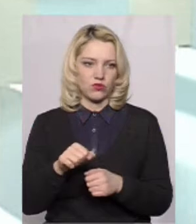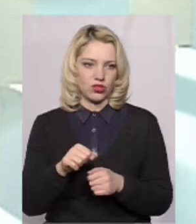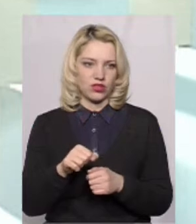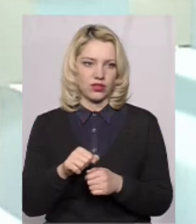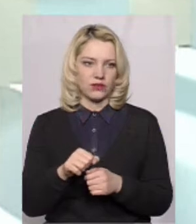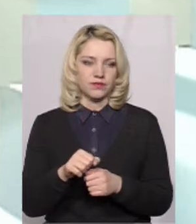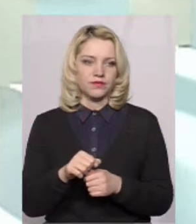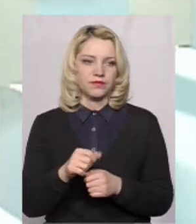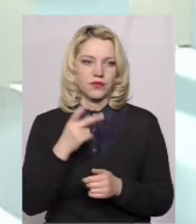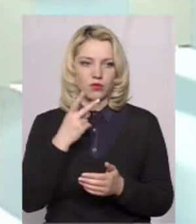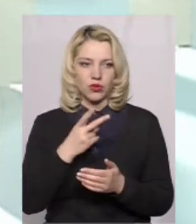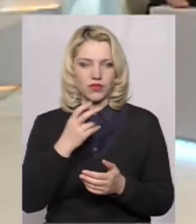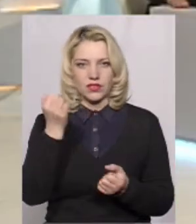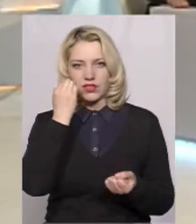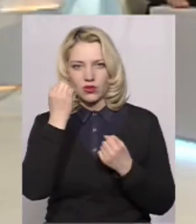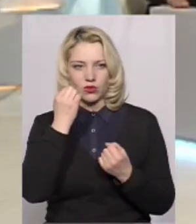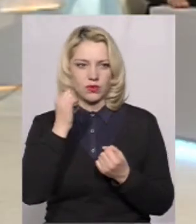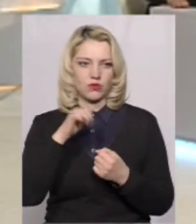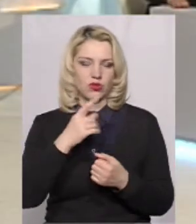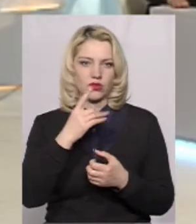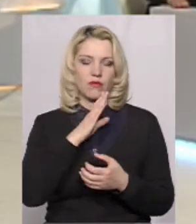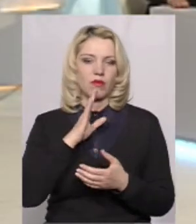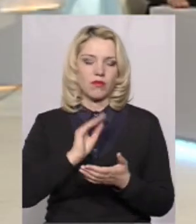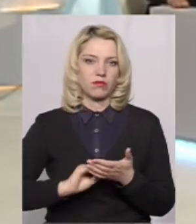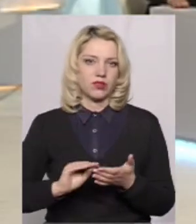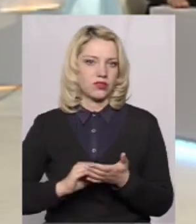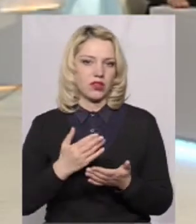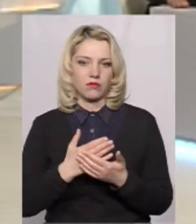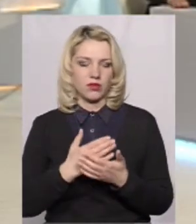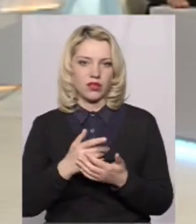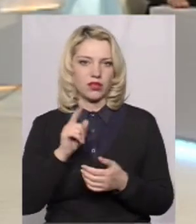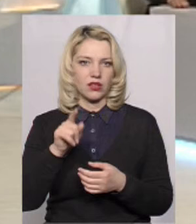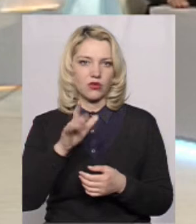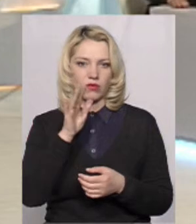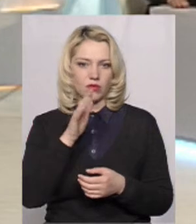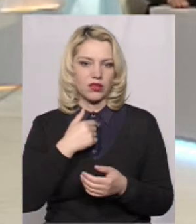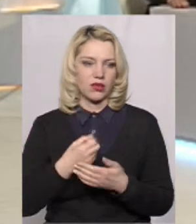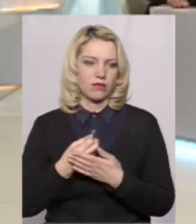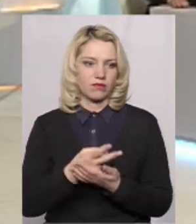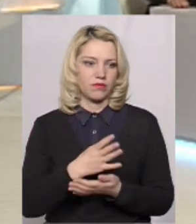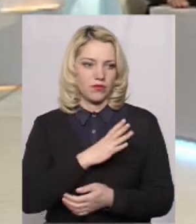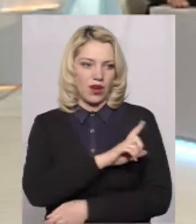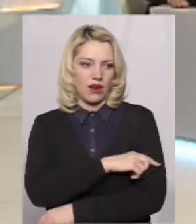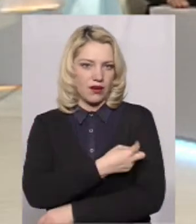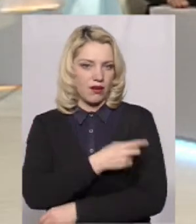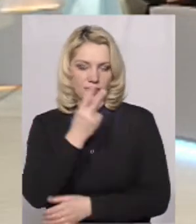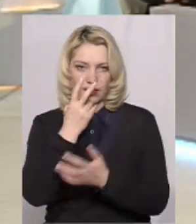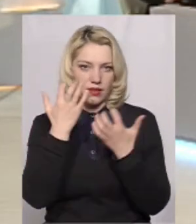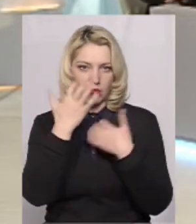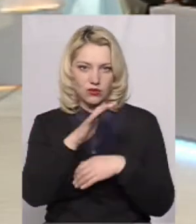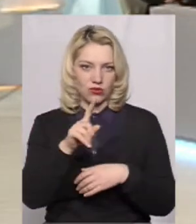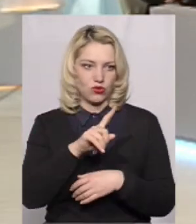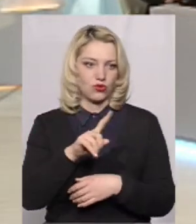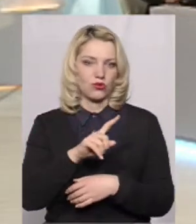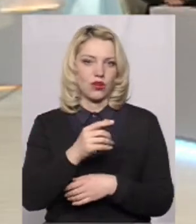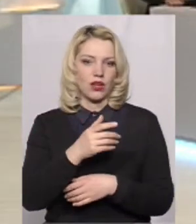продовитися, зайти. Одна мама пише, що ми на той момент лежали в лікарні з дитиною, не бачили, що